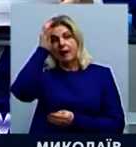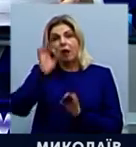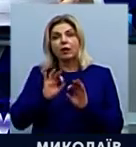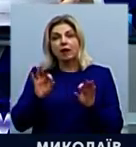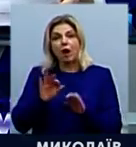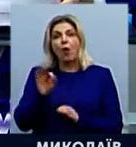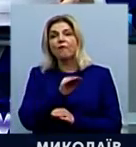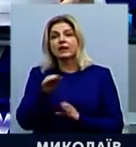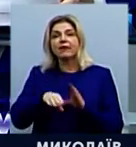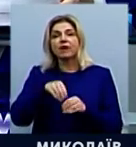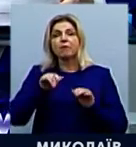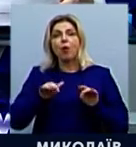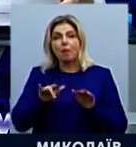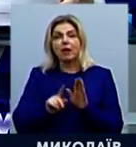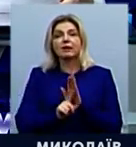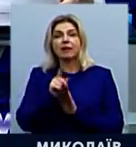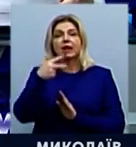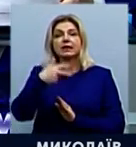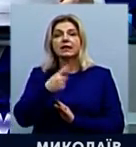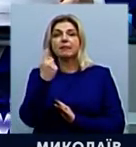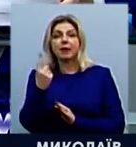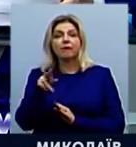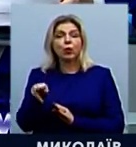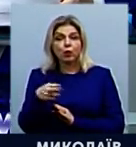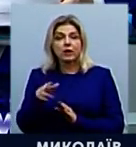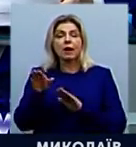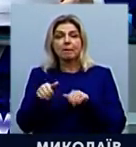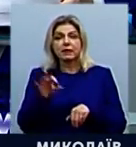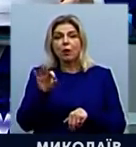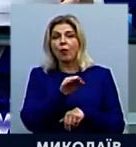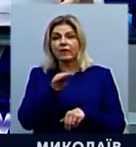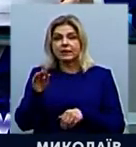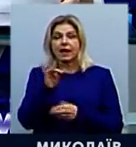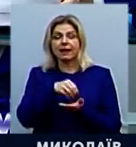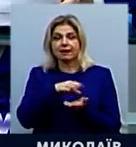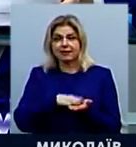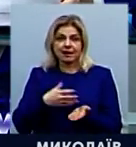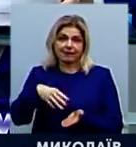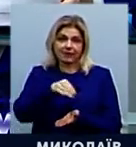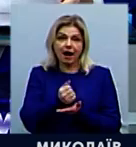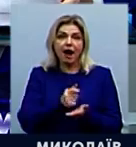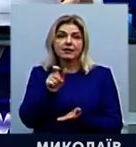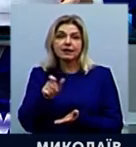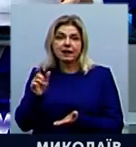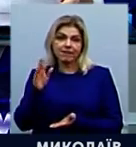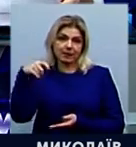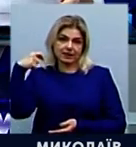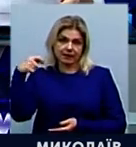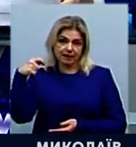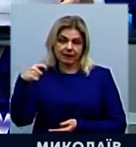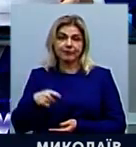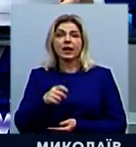офіційно виборча кампанія розпочнеться 31 грудня після офіційної реєстрації всіх кандидатів у президенти.